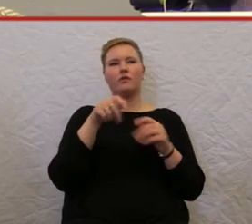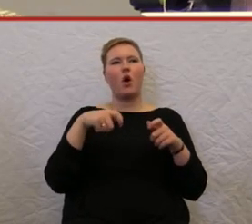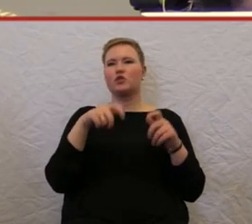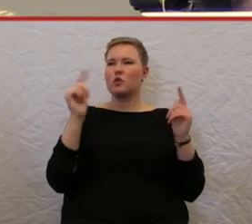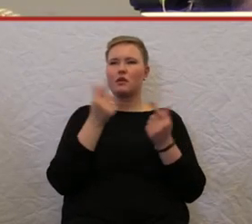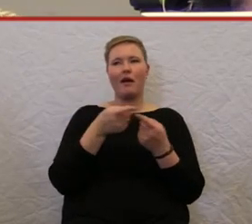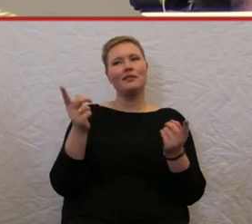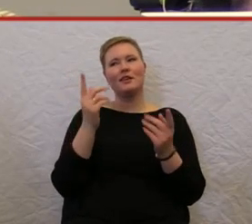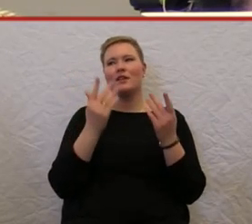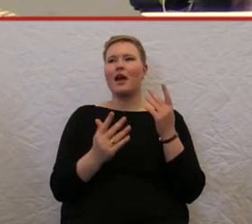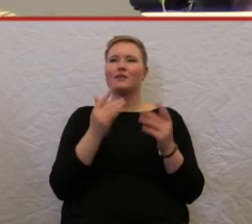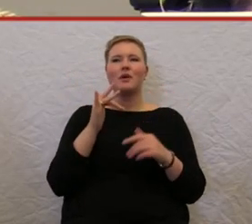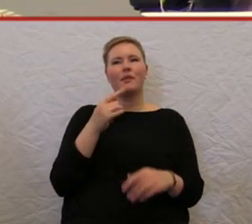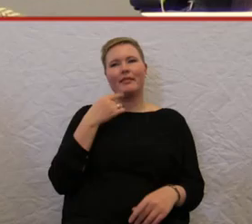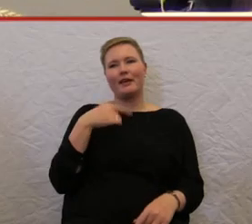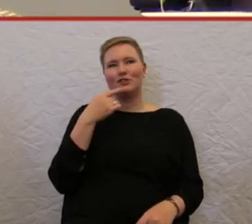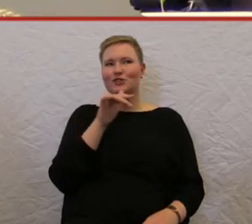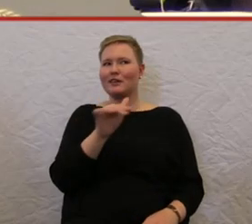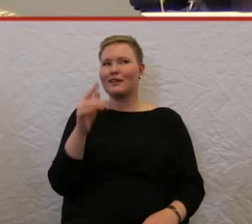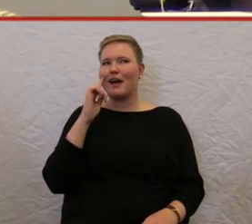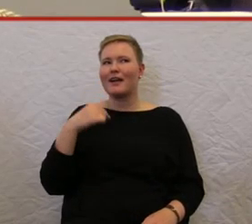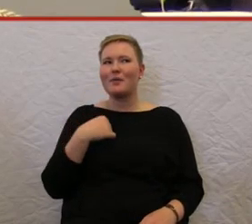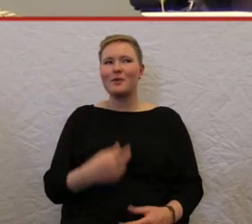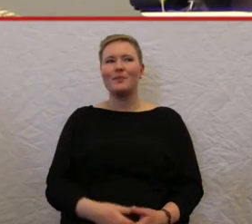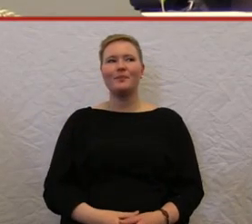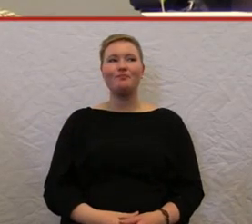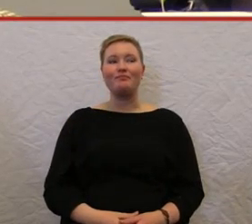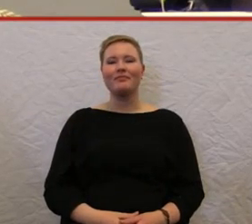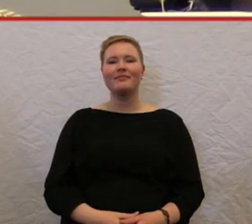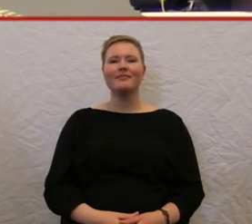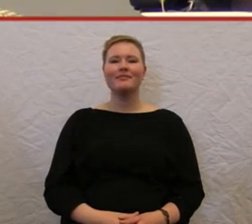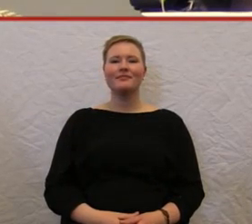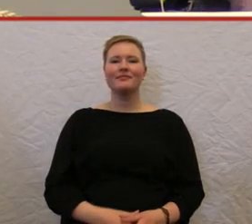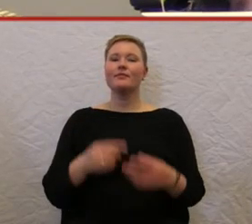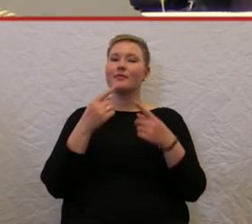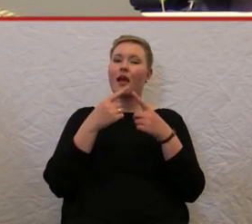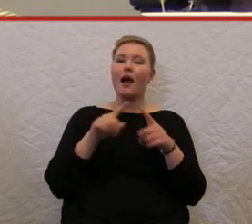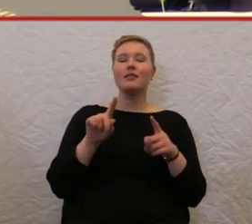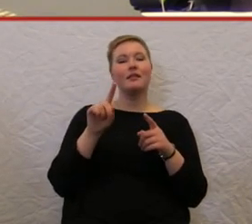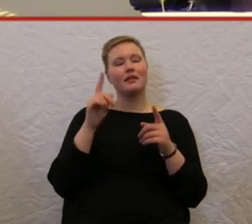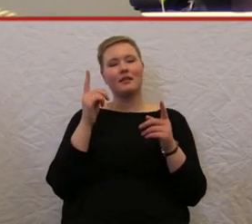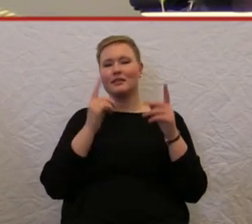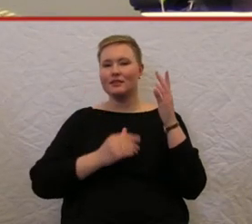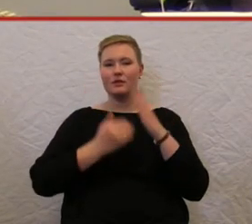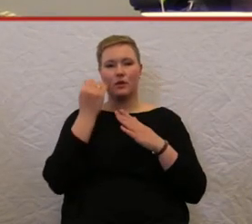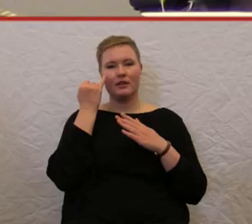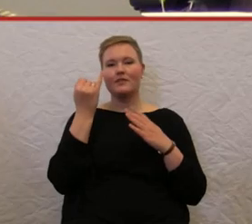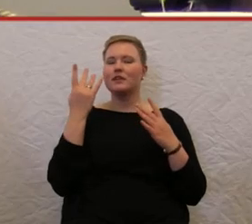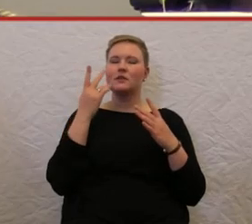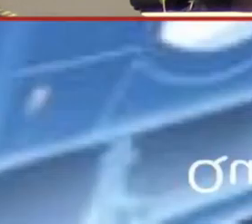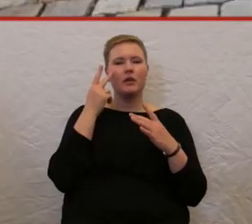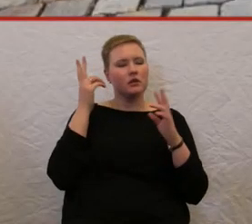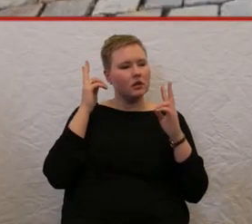auch manchmal beneiden. Eine andere Innovation wird gerade extremst doll gefeiert,